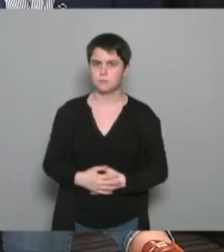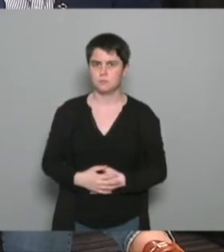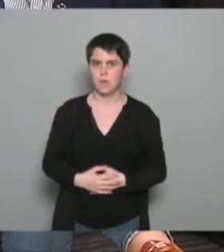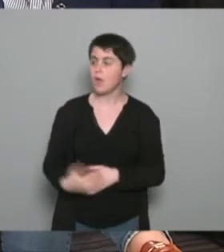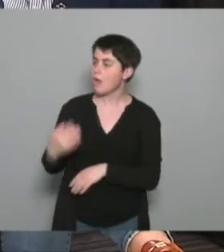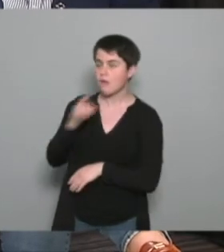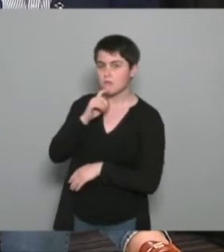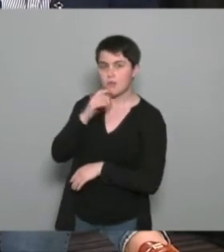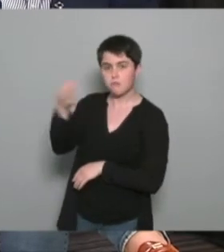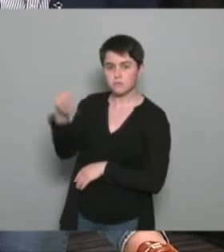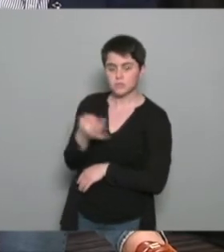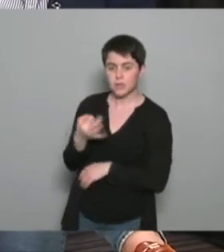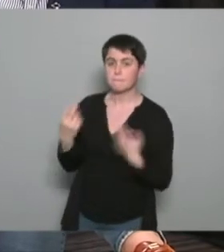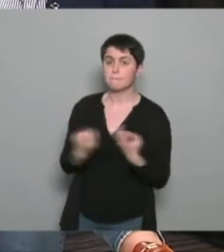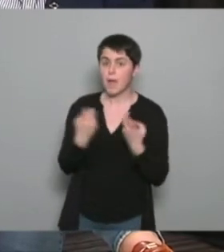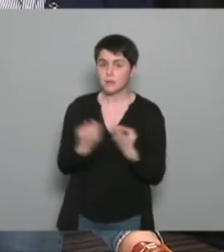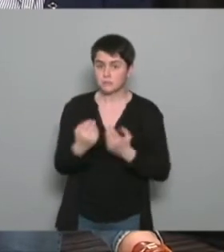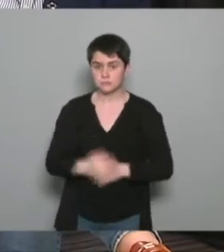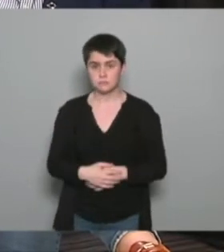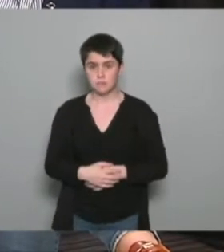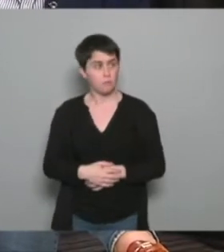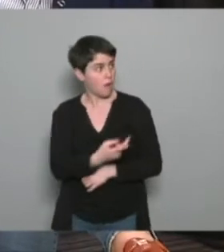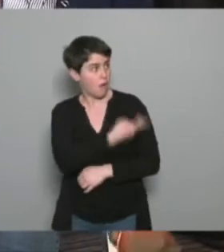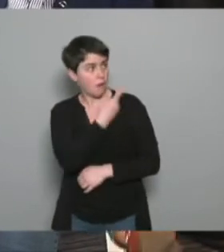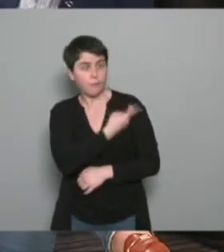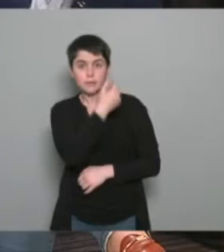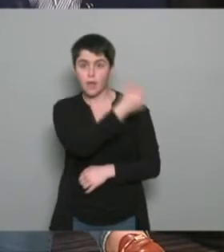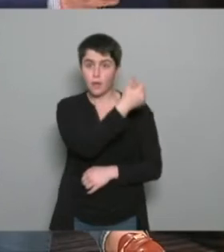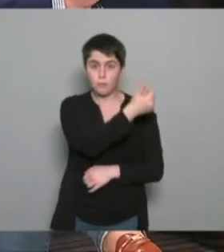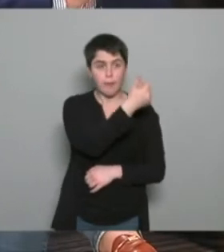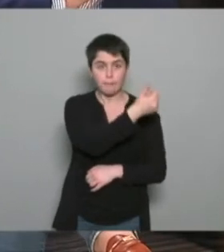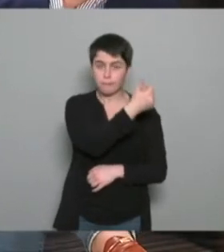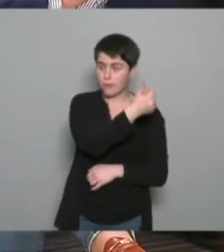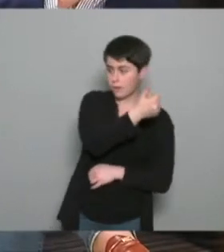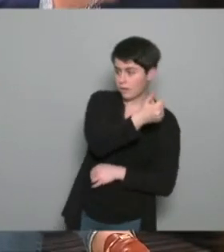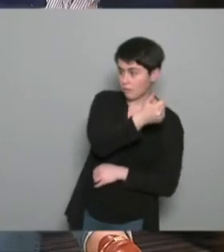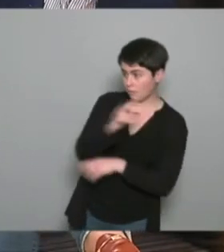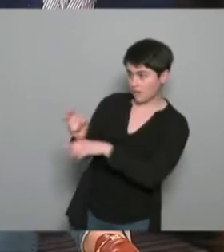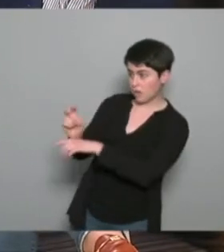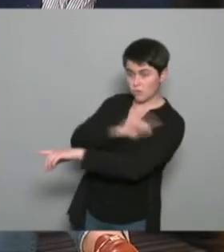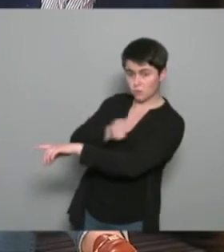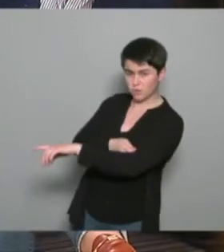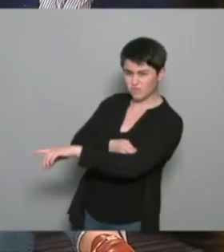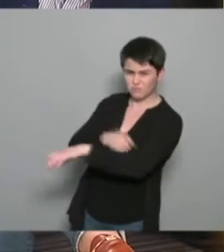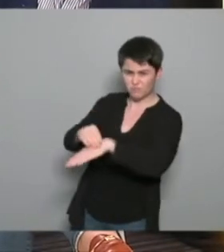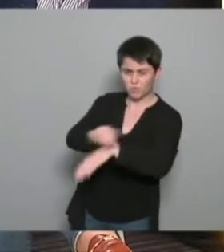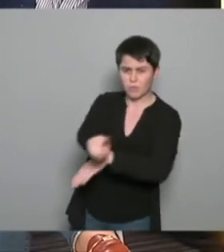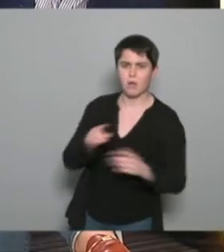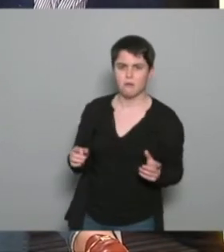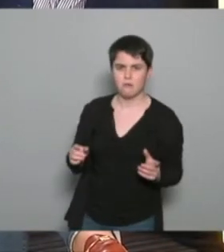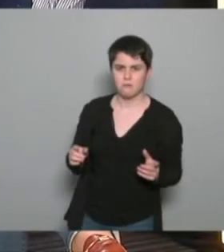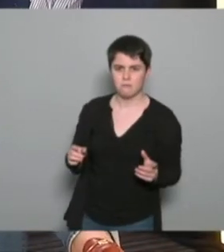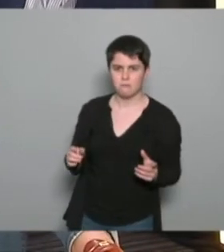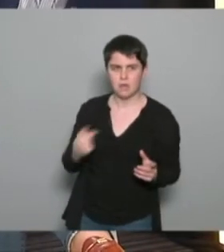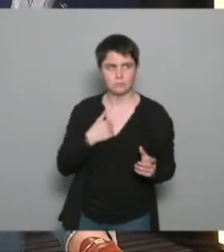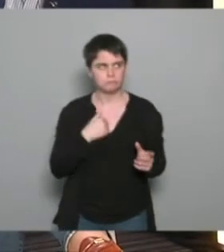quelle légitimité on a quand par exemple un médecin ne nous conseille pas parce qu'on est éducateur sportif moi je voudrais juste